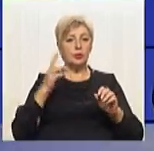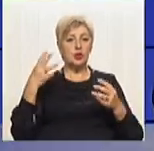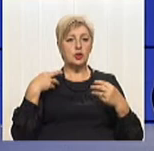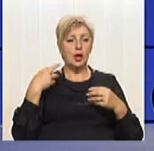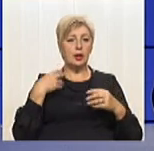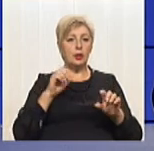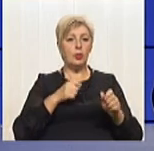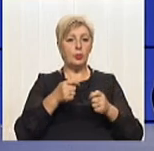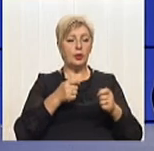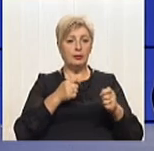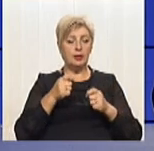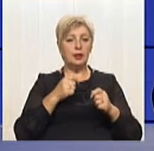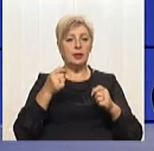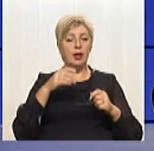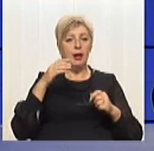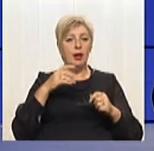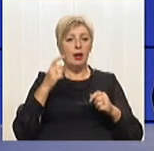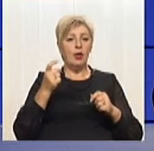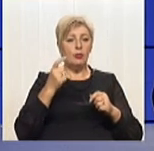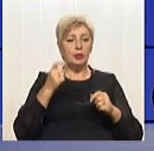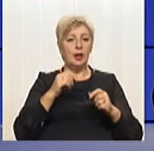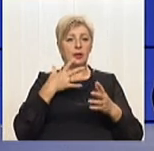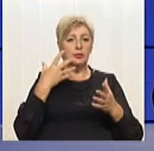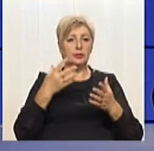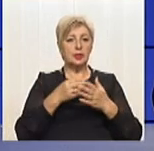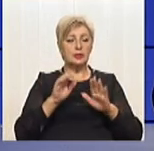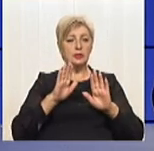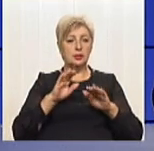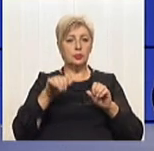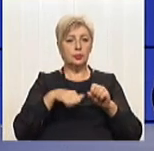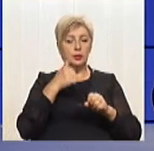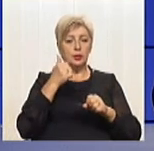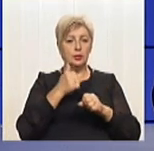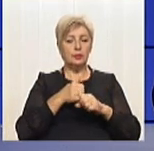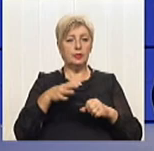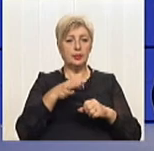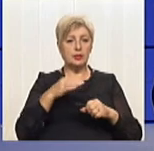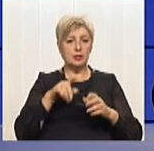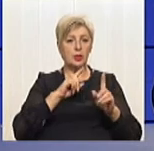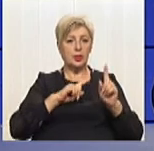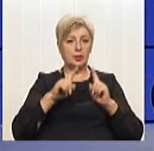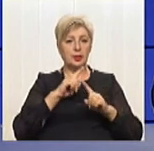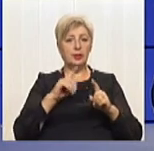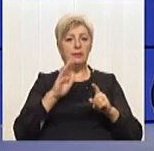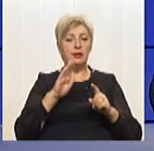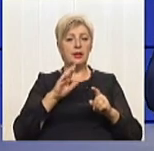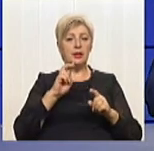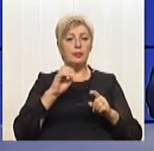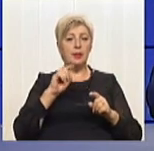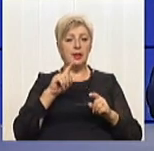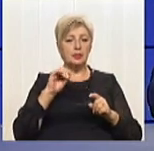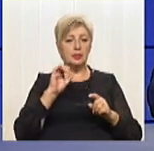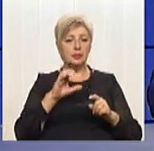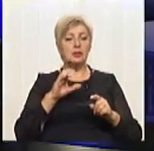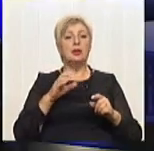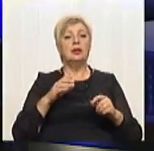житлово-комунального господарства та комунальної власності, заступник голови Дніпропетровської обласної ради Валерій Безус. Доброго вечора, пані Валерію.